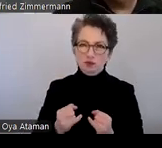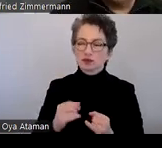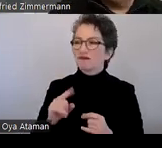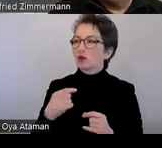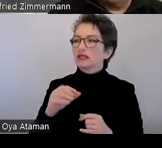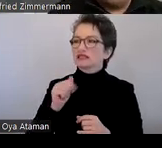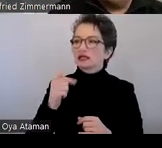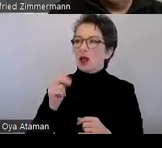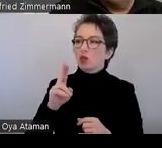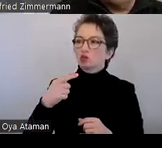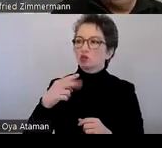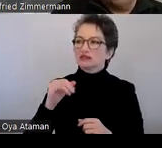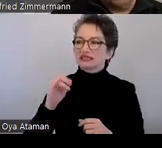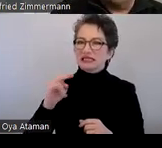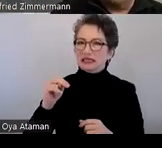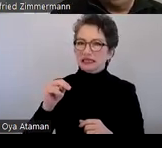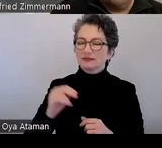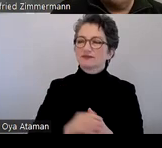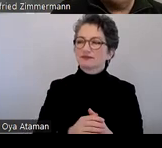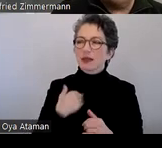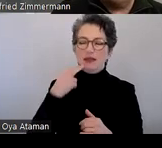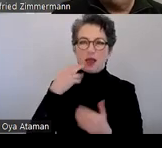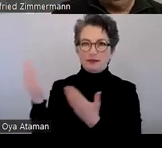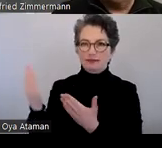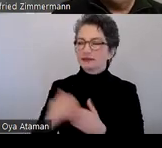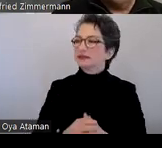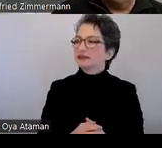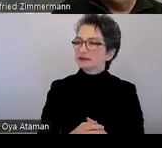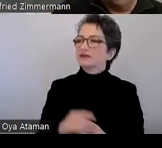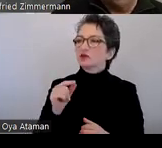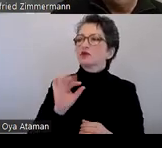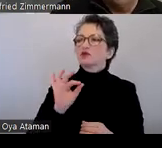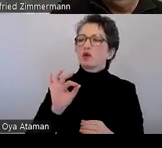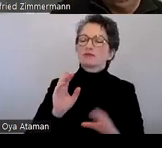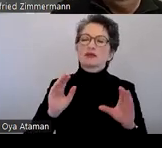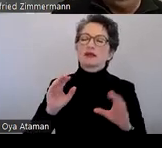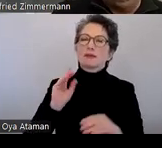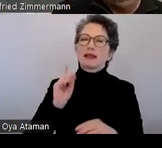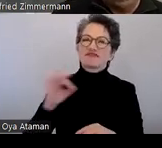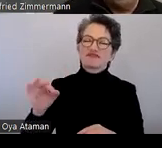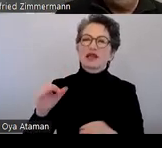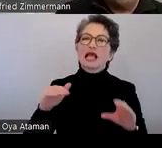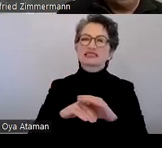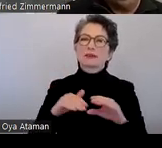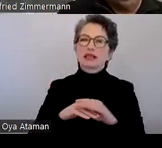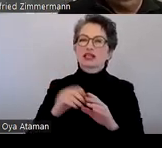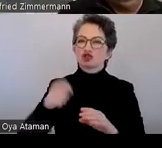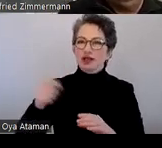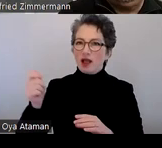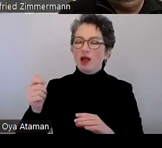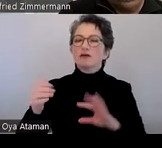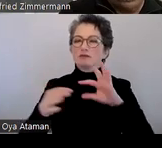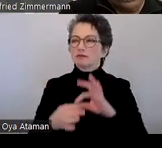den BDF Accessibility Checker und allgemein über BDF zu